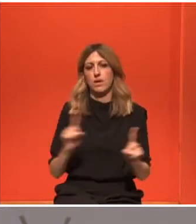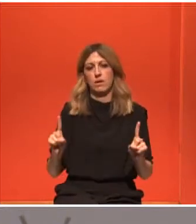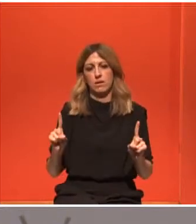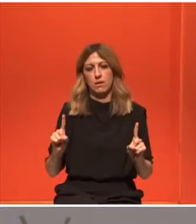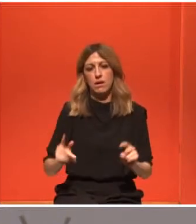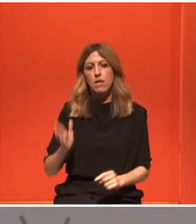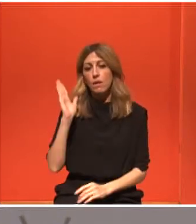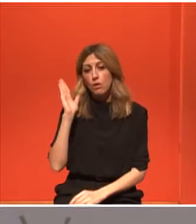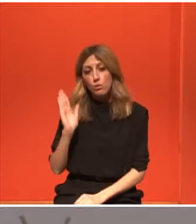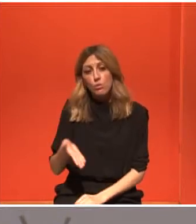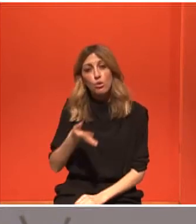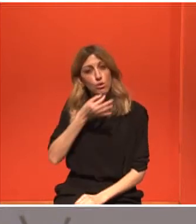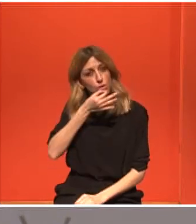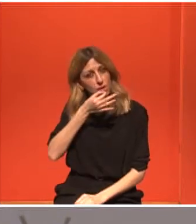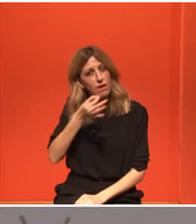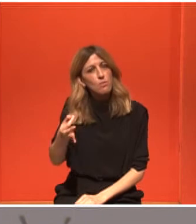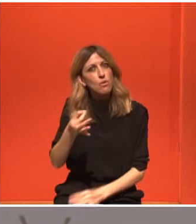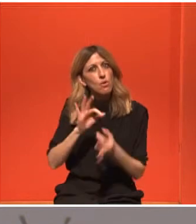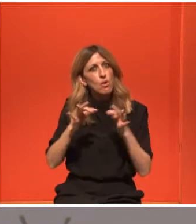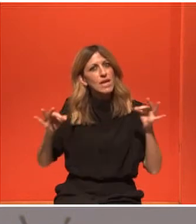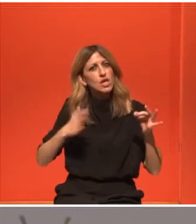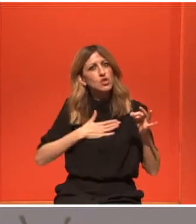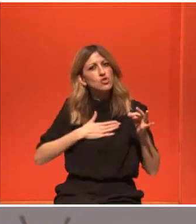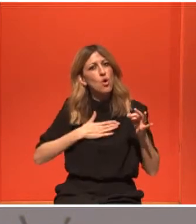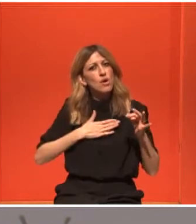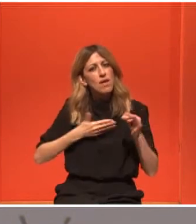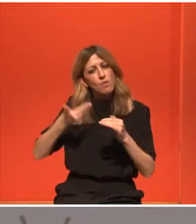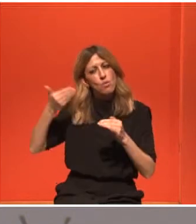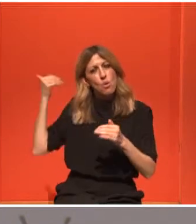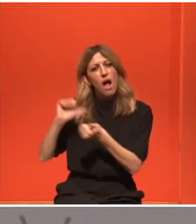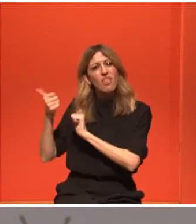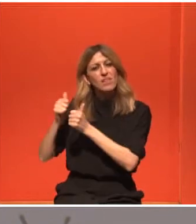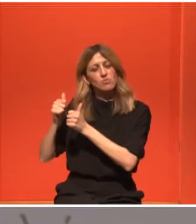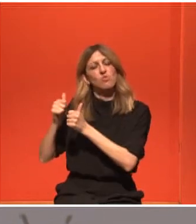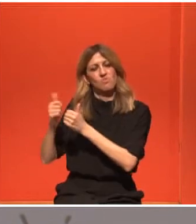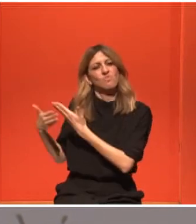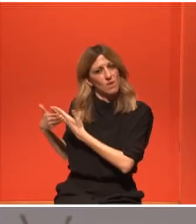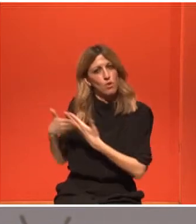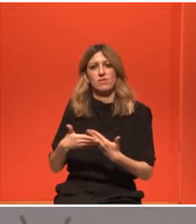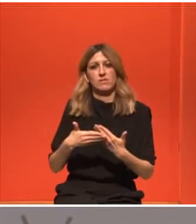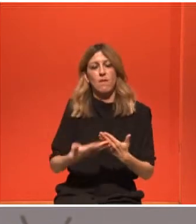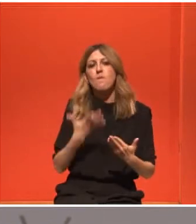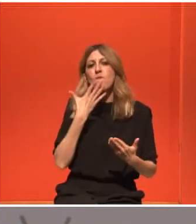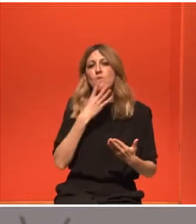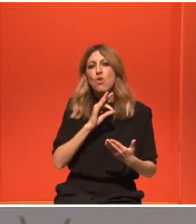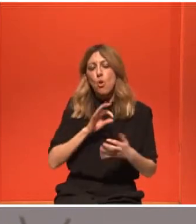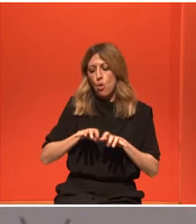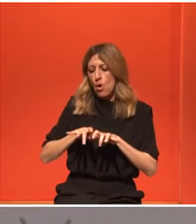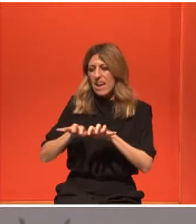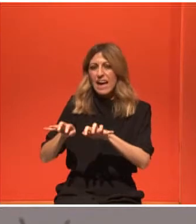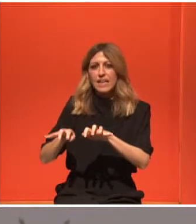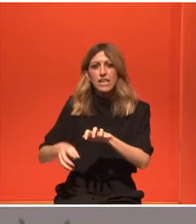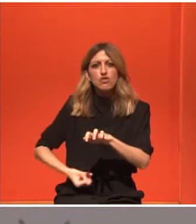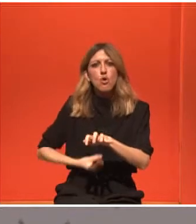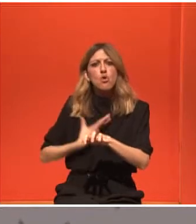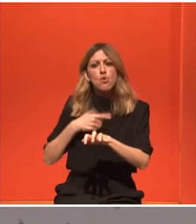Μπορώ να πω ότι και η ιστορία μου σαν αθλήτρια με βοήθησε, γιατί είδα τον καρκίνο σαν κούρσα. Με τους γιατρούς μου